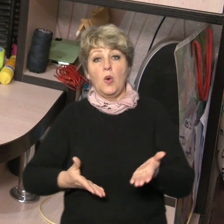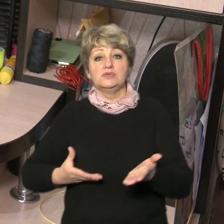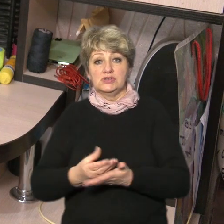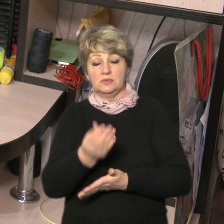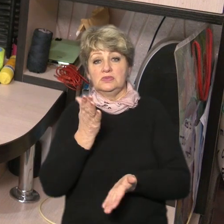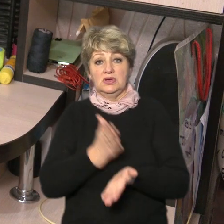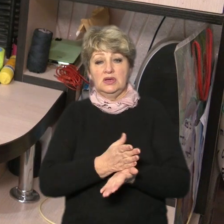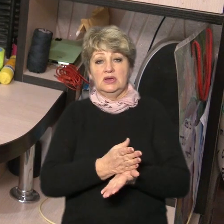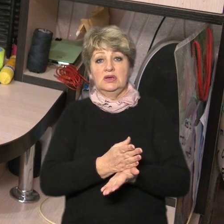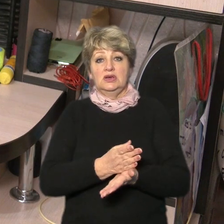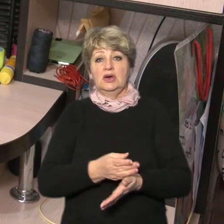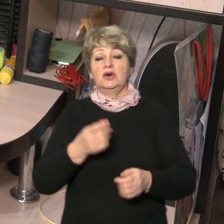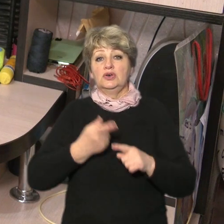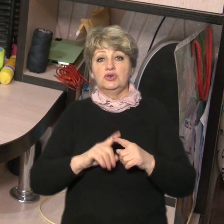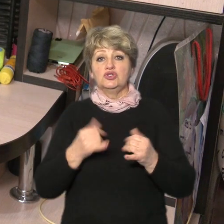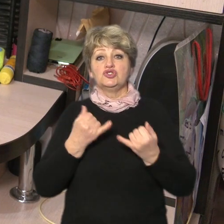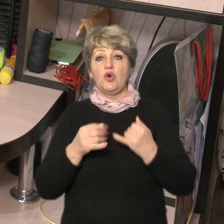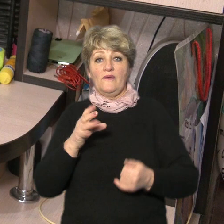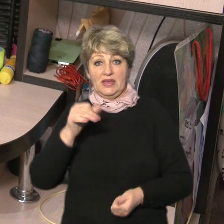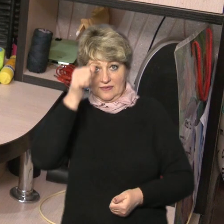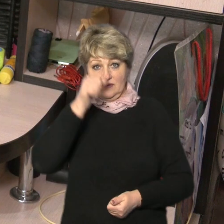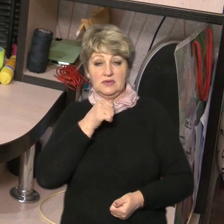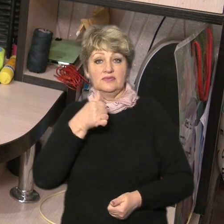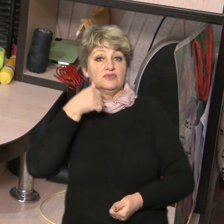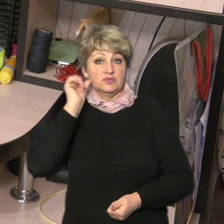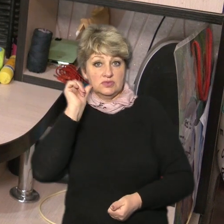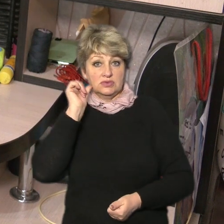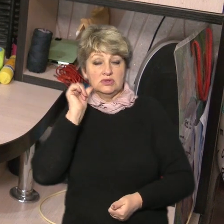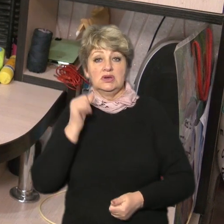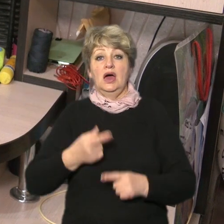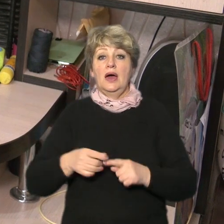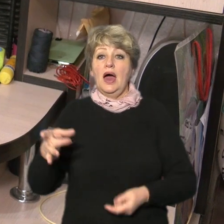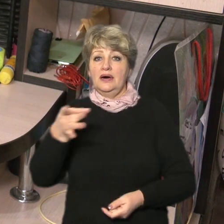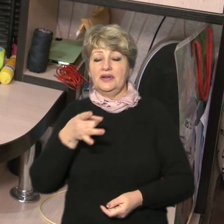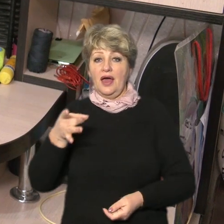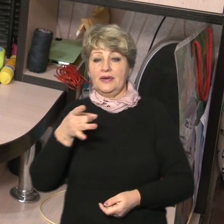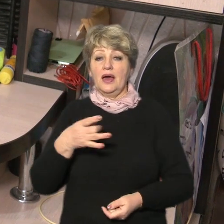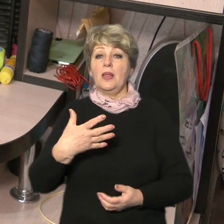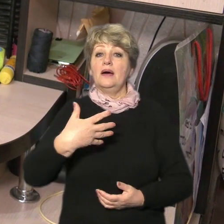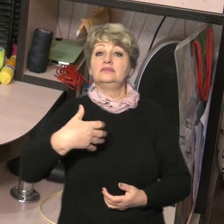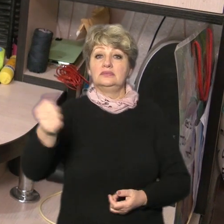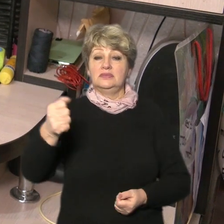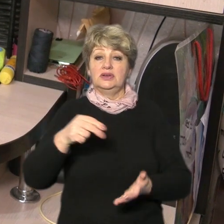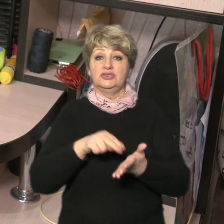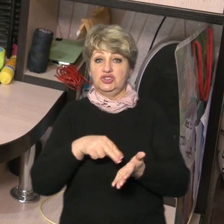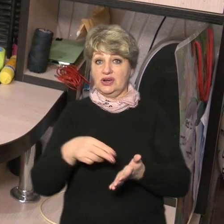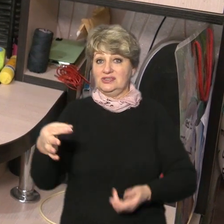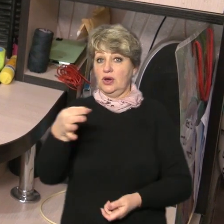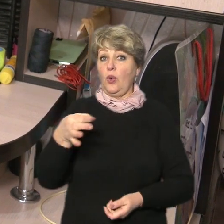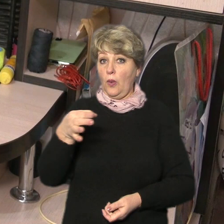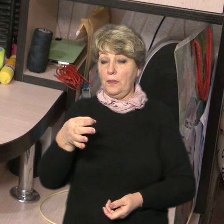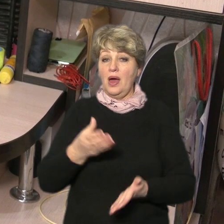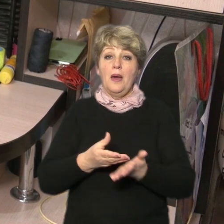102 101 місяць жовтень учора отримувач до багатопрофільний регіональний центр професійної освіти у Черкаській області